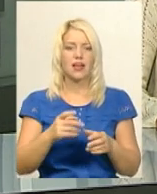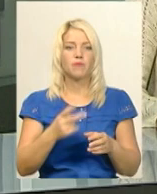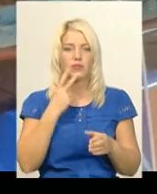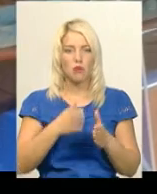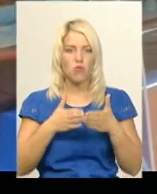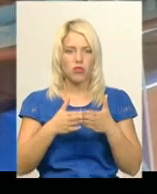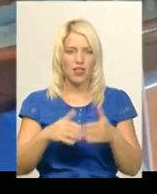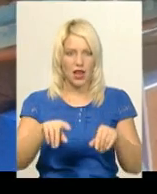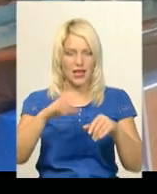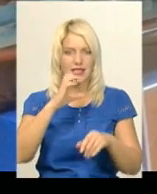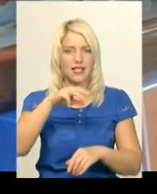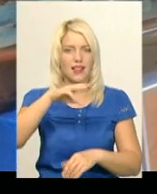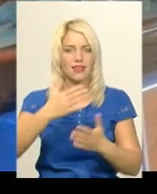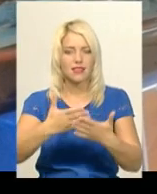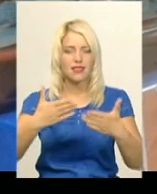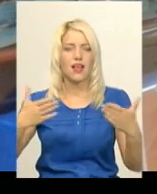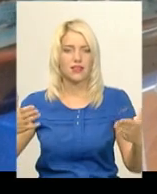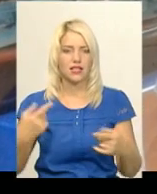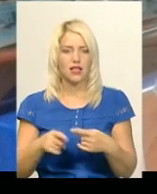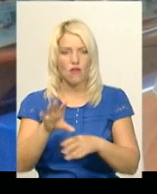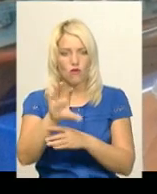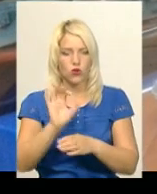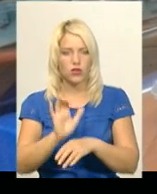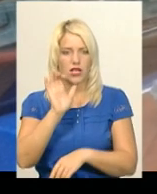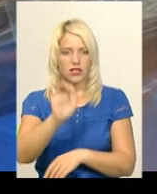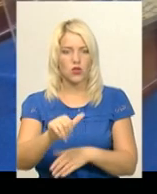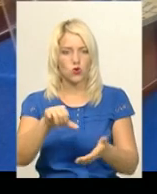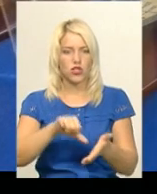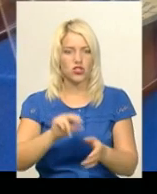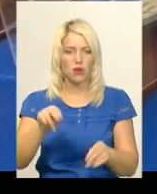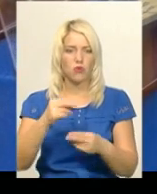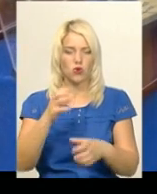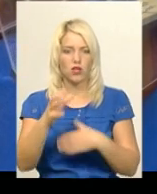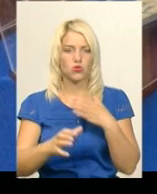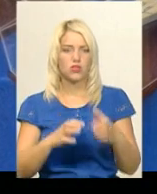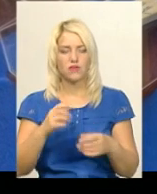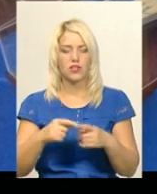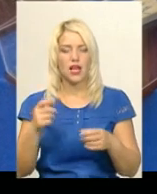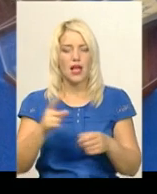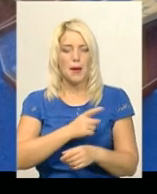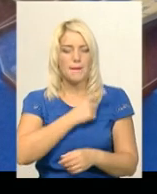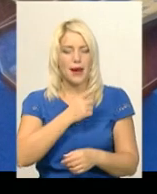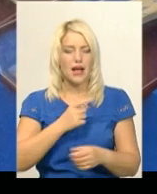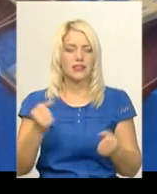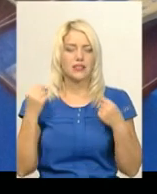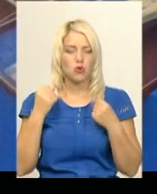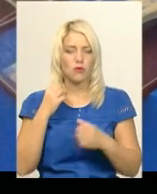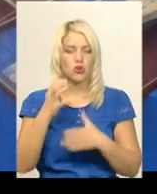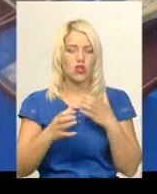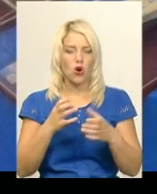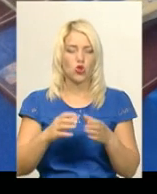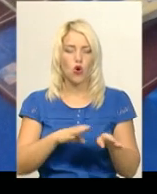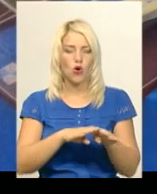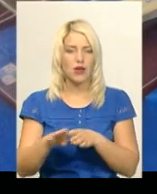зможете побачити на екрані. Фото надіслав учасник чемпіонату світу, хмельницький майстер спорту міжнародного класу судномоделізму Юрій